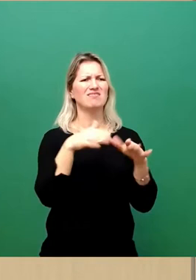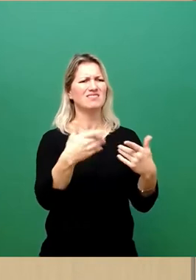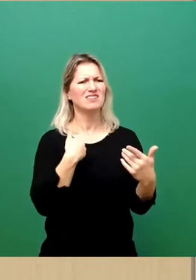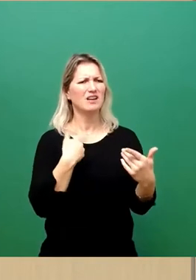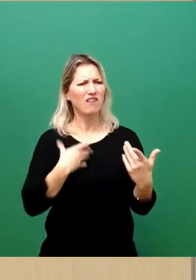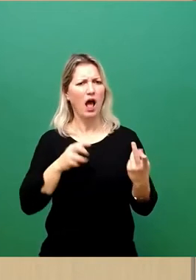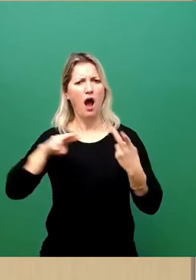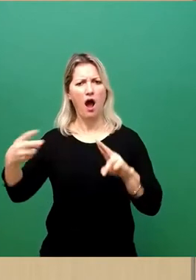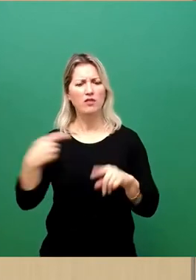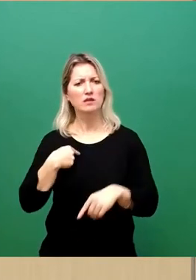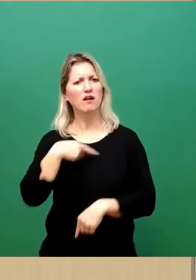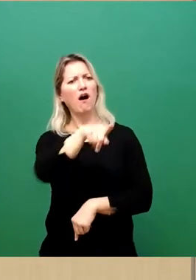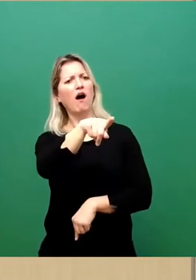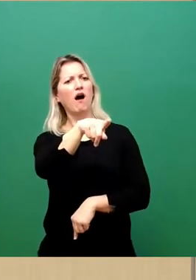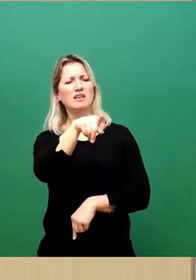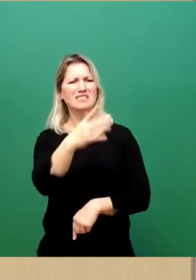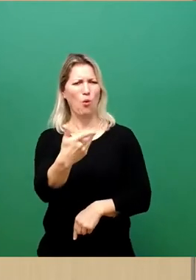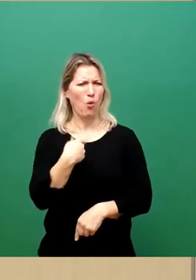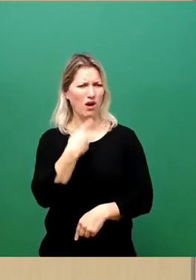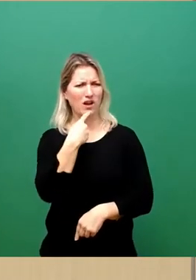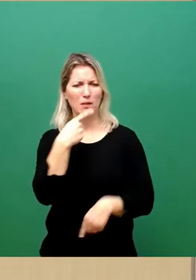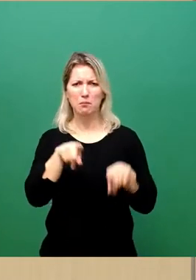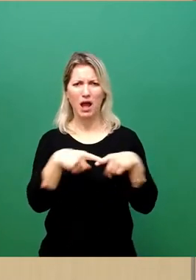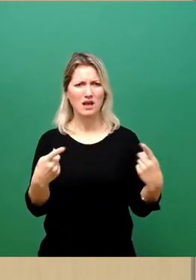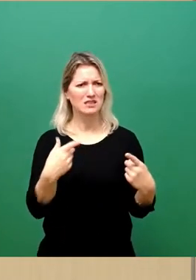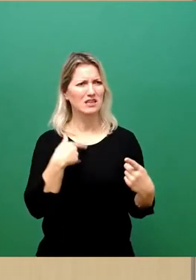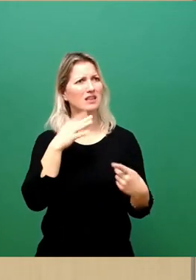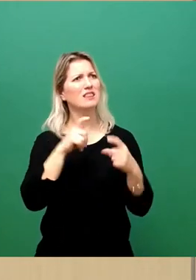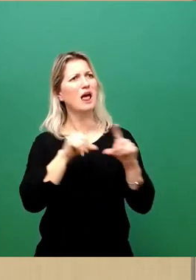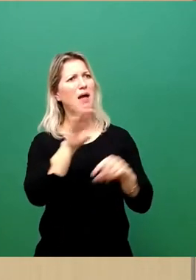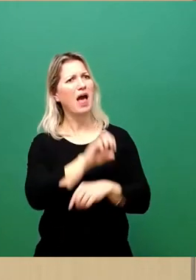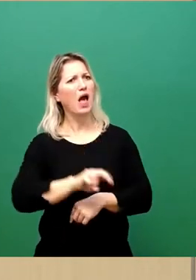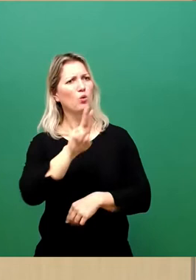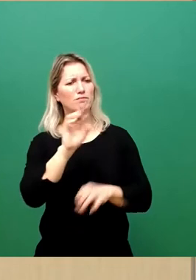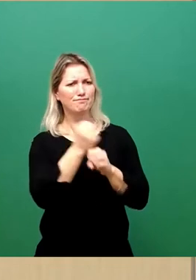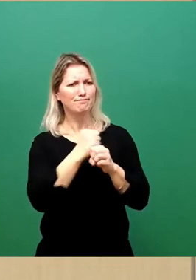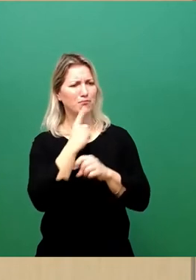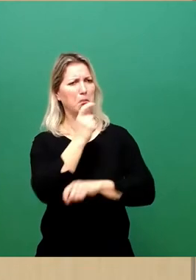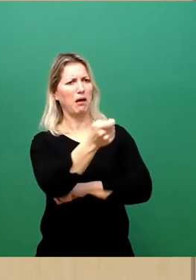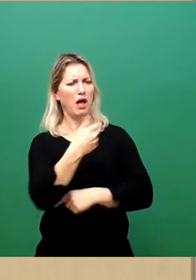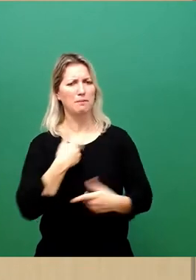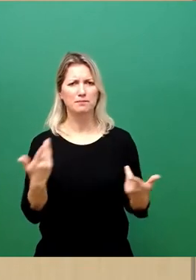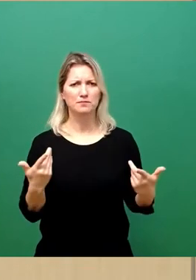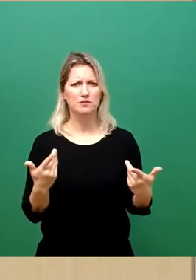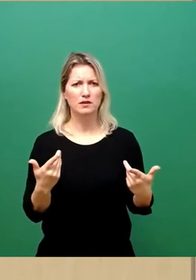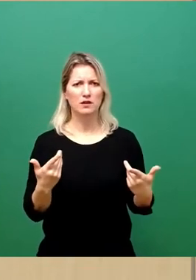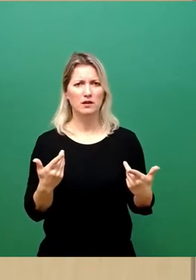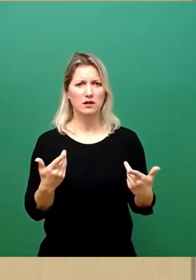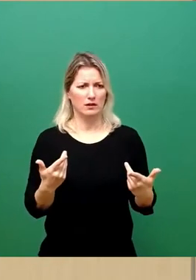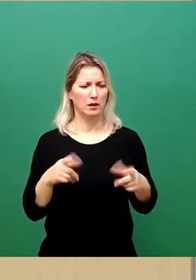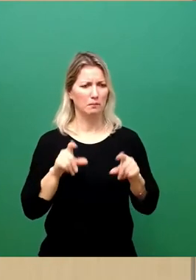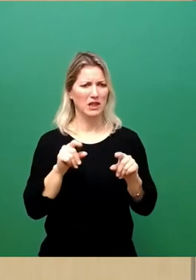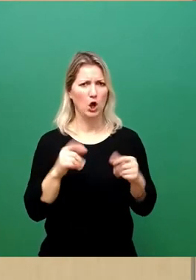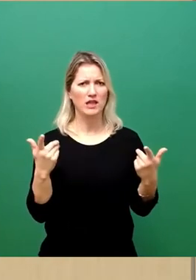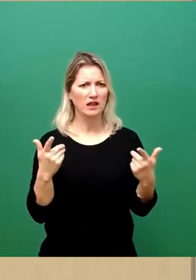wir in diesem Ton nicht über die Europäische Union reden. Das geht nicht, meine Damen und Herren. Sie schütten das Kind mit dem Bade